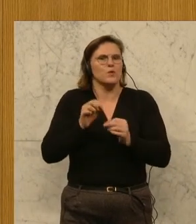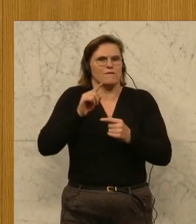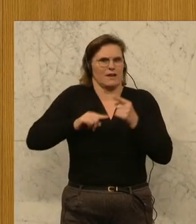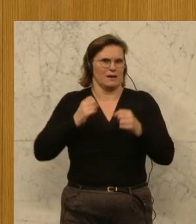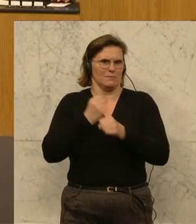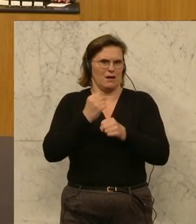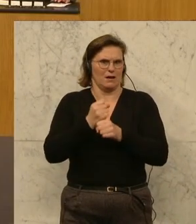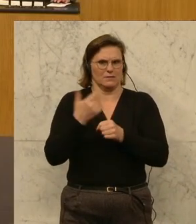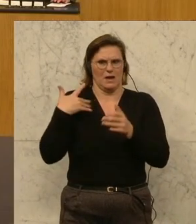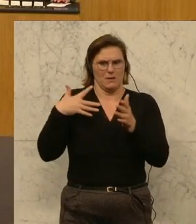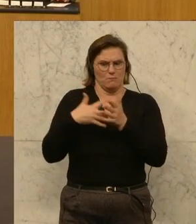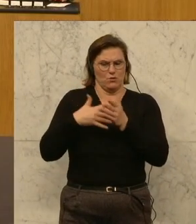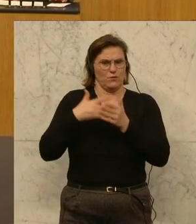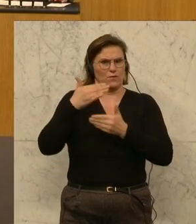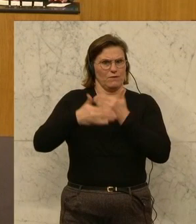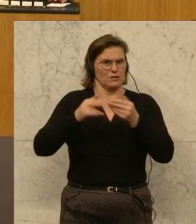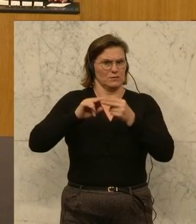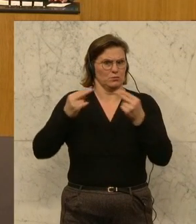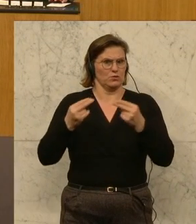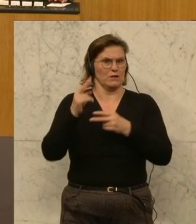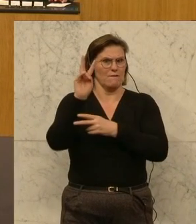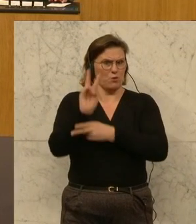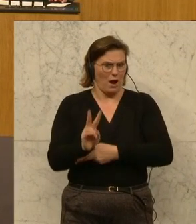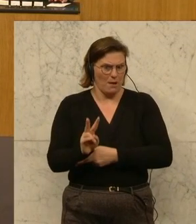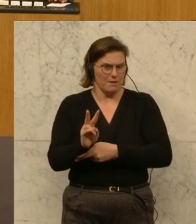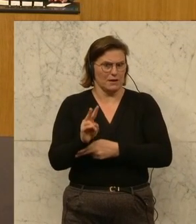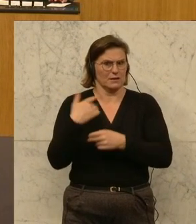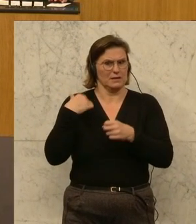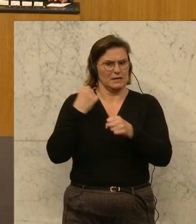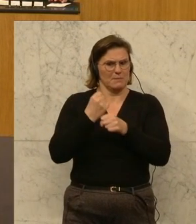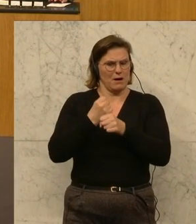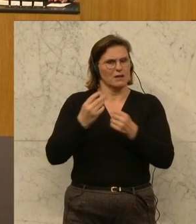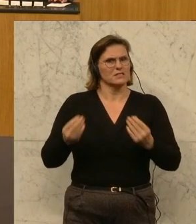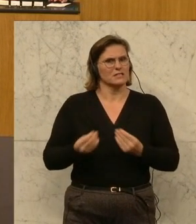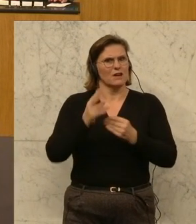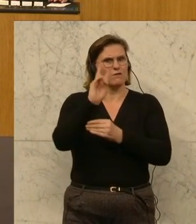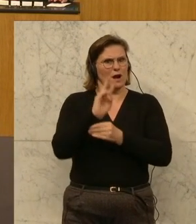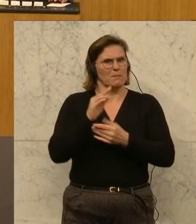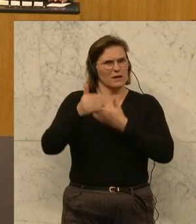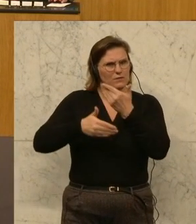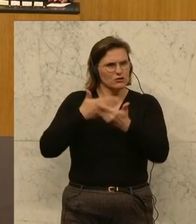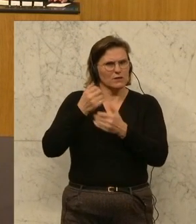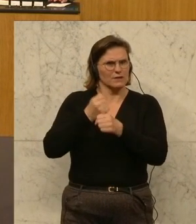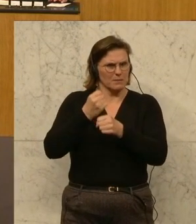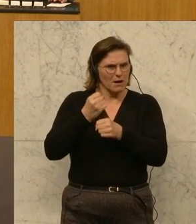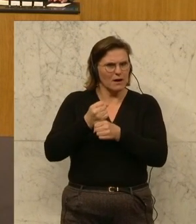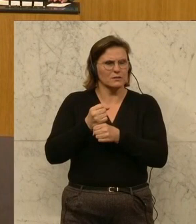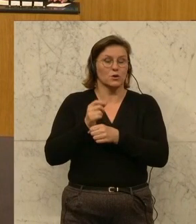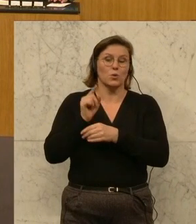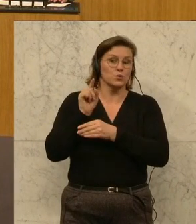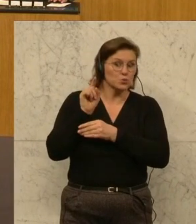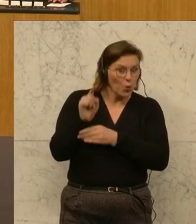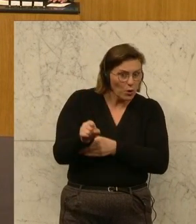Sie haben gerade eine Prüfung im Wirtschaftsbund Vorarlberg, nämlich in dieser Sache mit der Vorarlberger Wirtschaft durchgeführt. Und dort